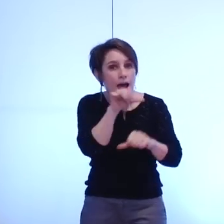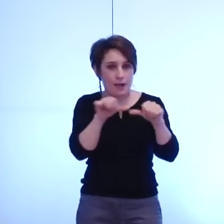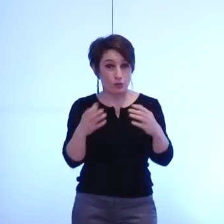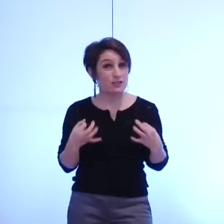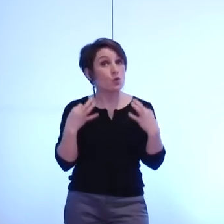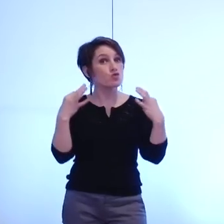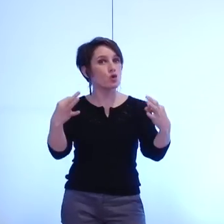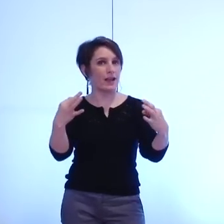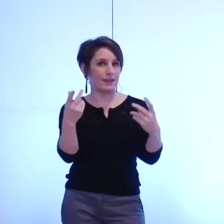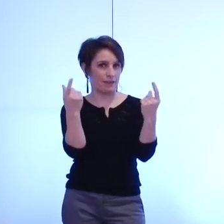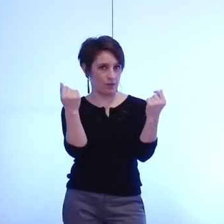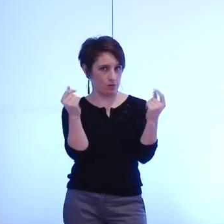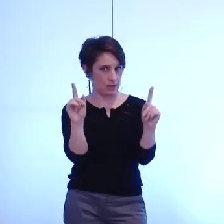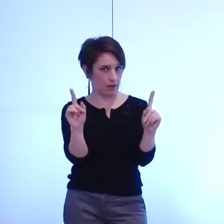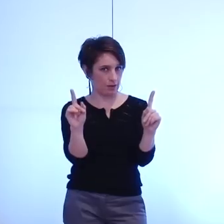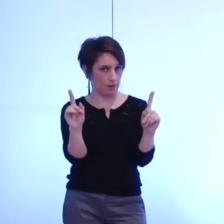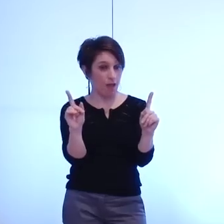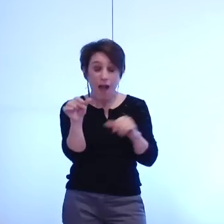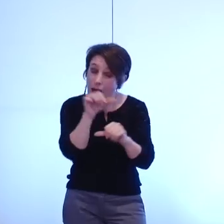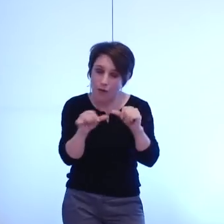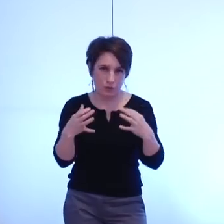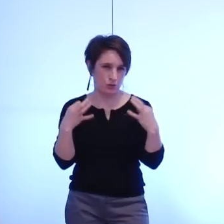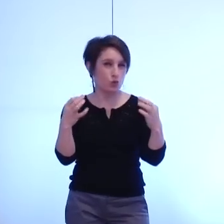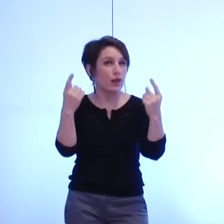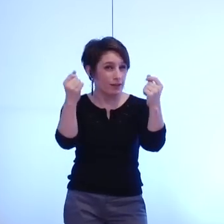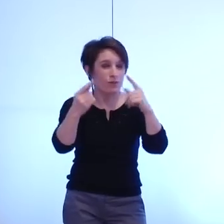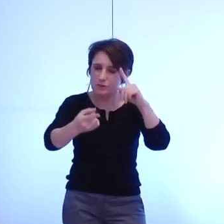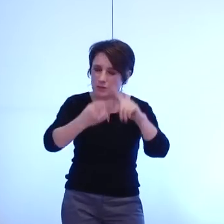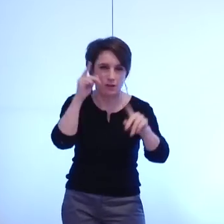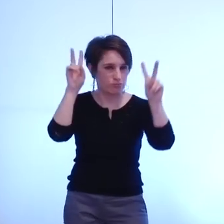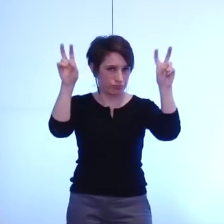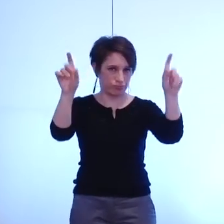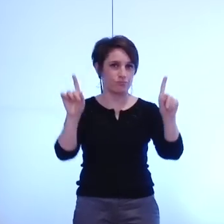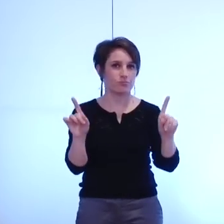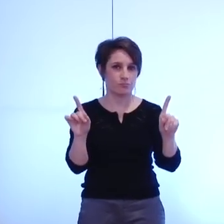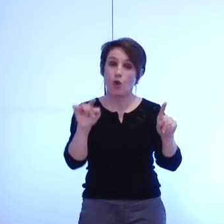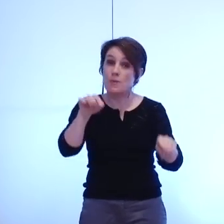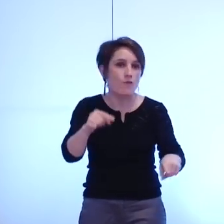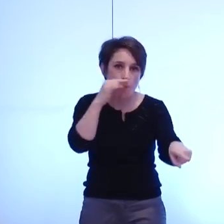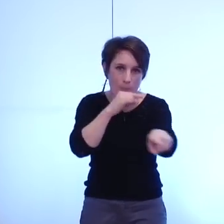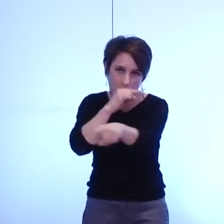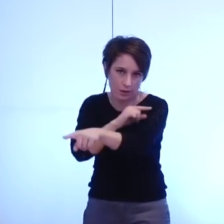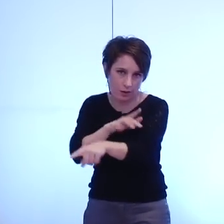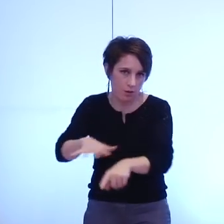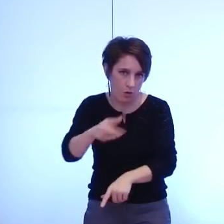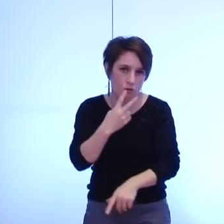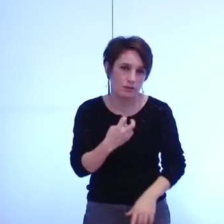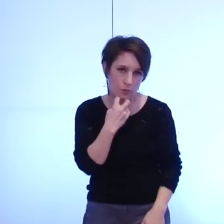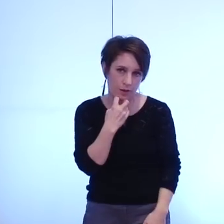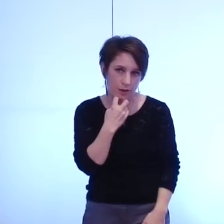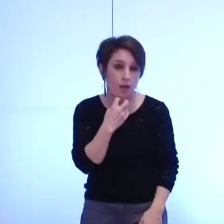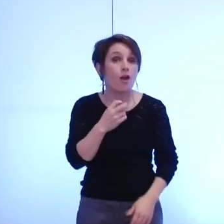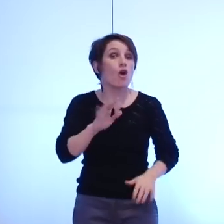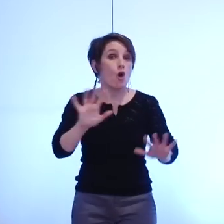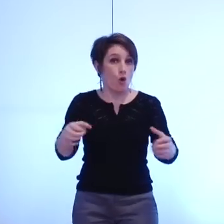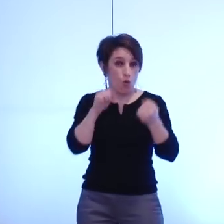sur la base de la neutralité financière donc ça c'est un point sur lequel là aussi il ne faut pas mentir à nos concitoyens les transferts de compétences